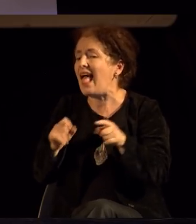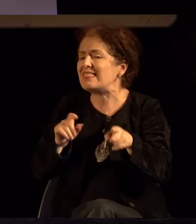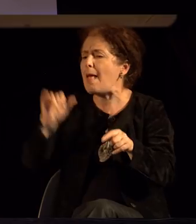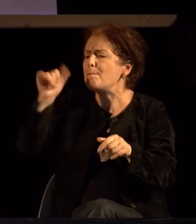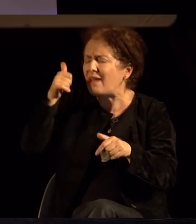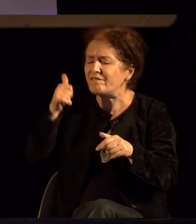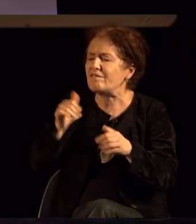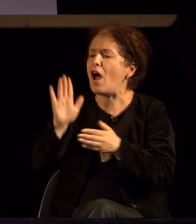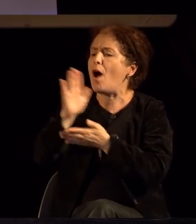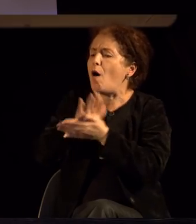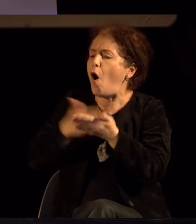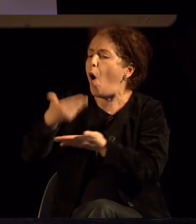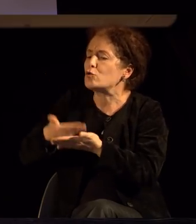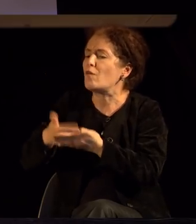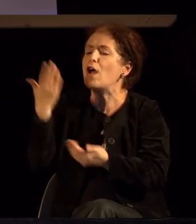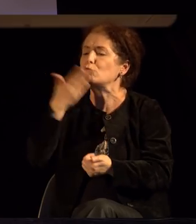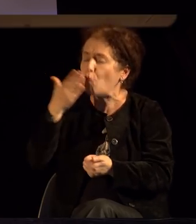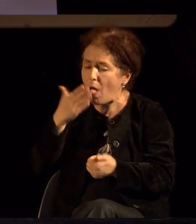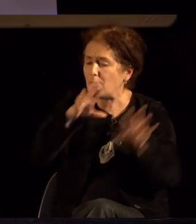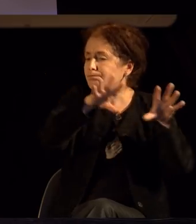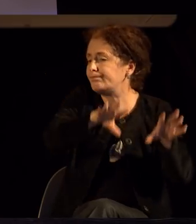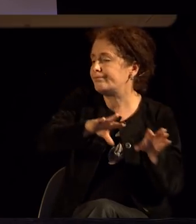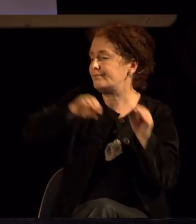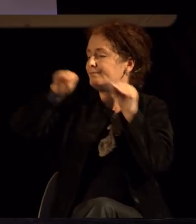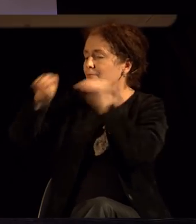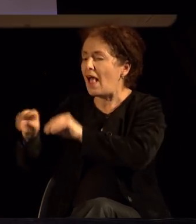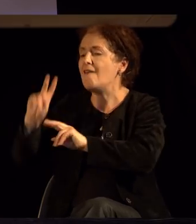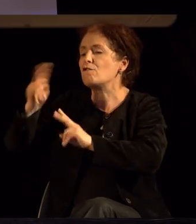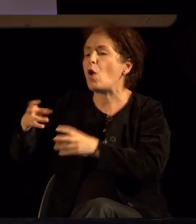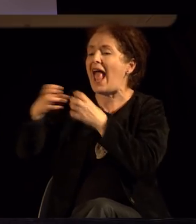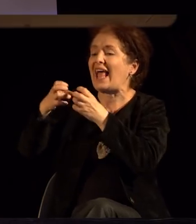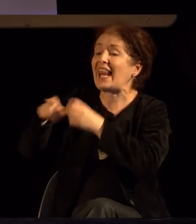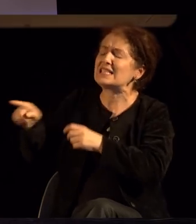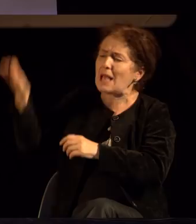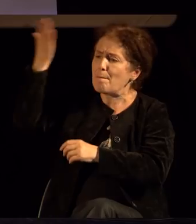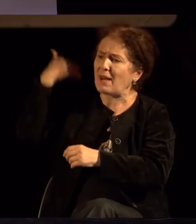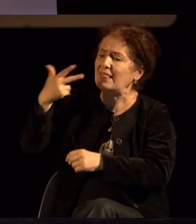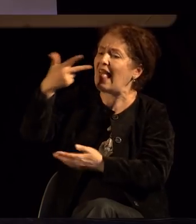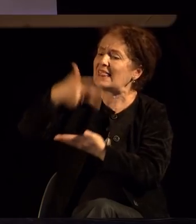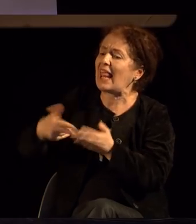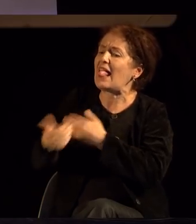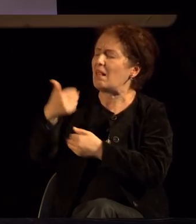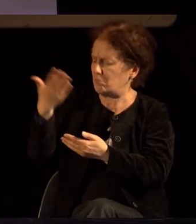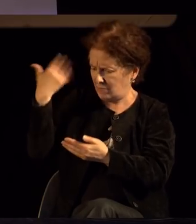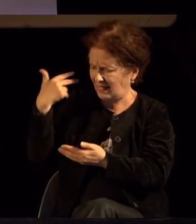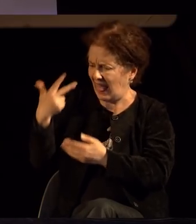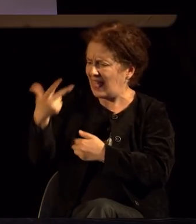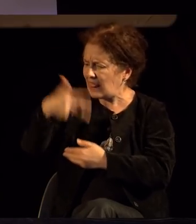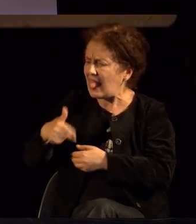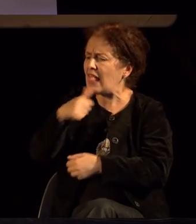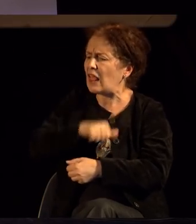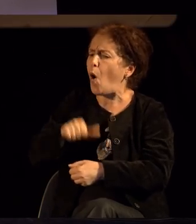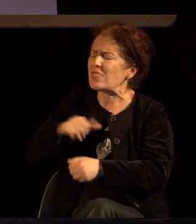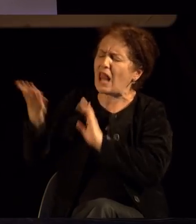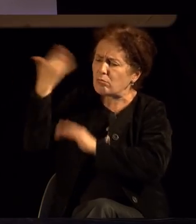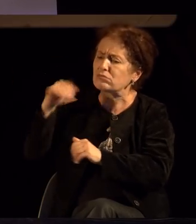јавува втора школа во третиот век. Тоа е Епикурејска школа, познатиот филозоф Епикур, и